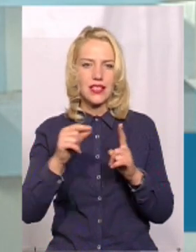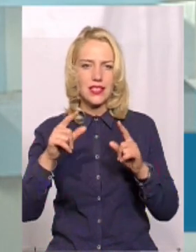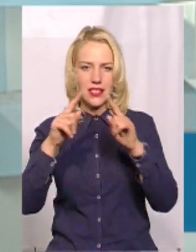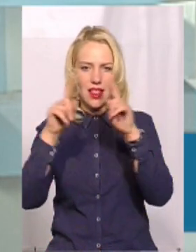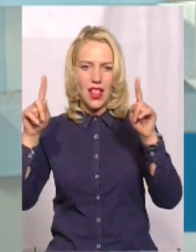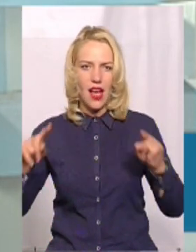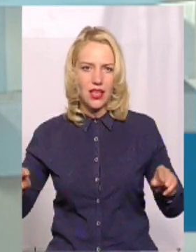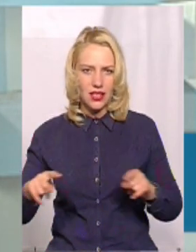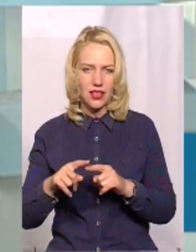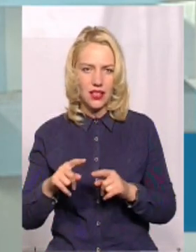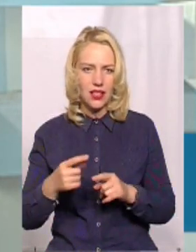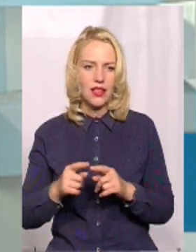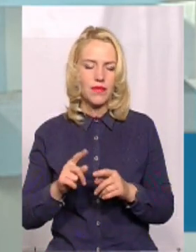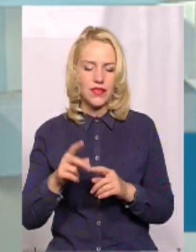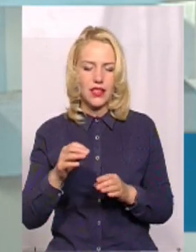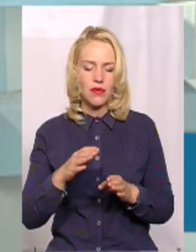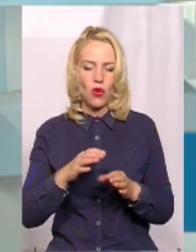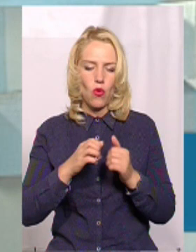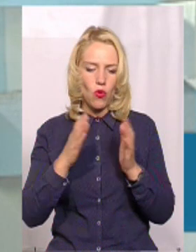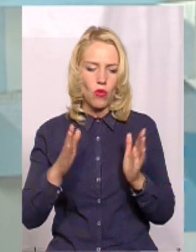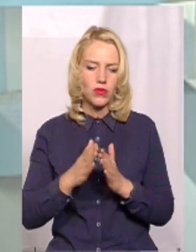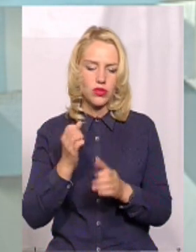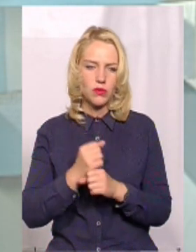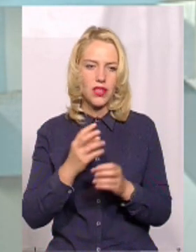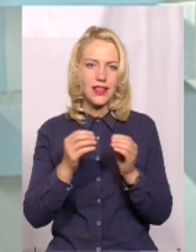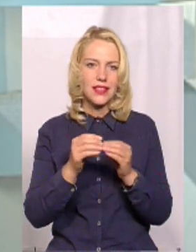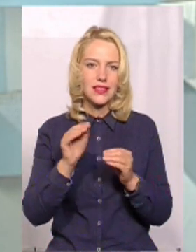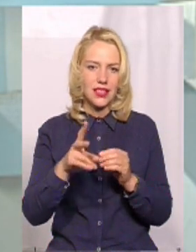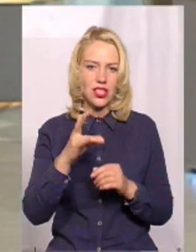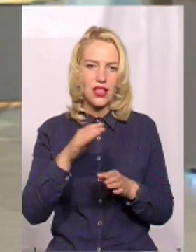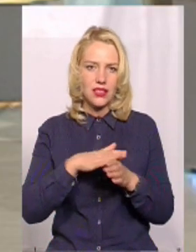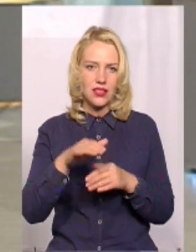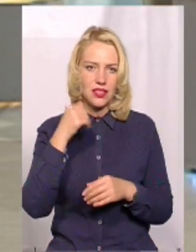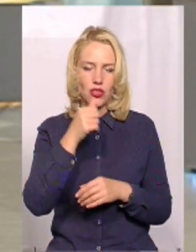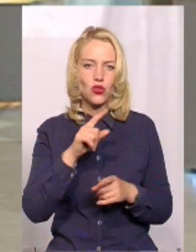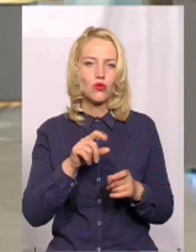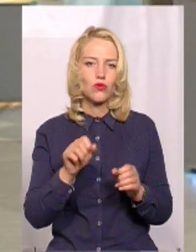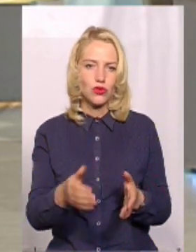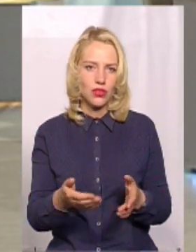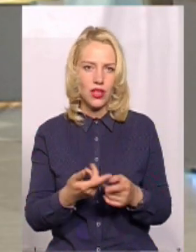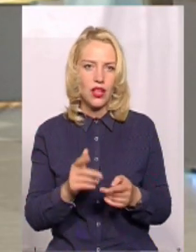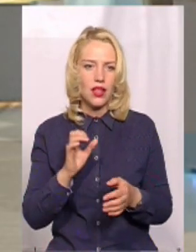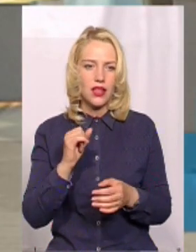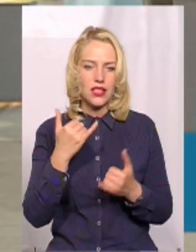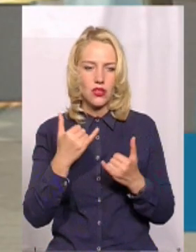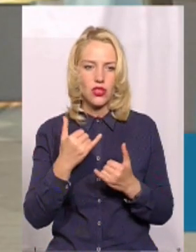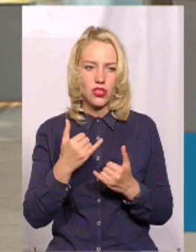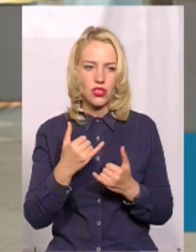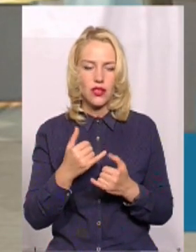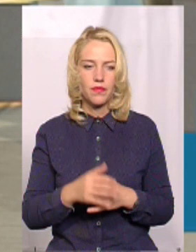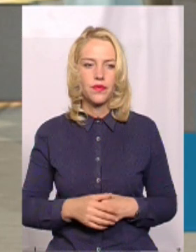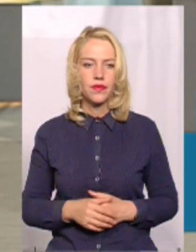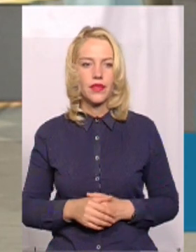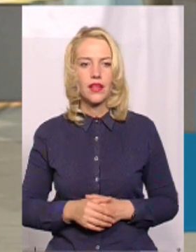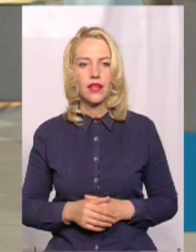робіт на цілий рік за 10 тисяч. Ви розумієте, що воно все йшло… те, що стосується зараз, тобто два роки – це якщо навіть